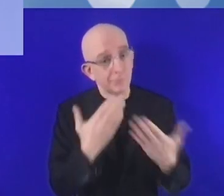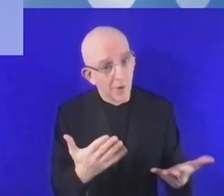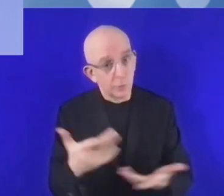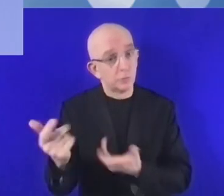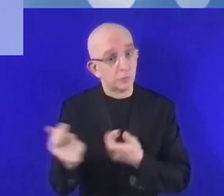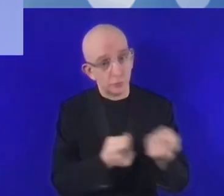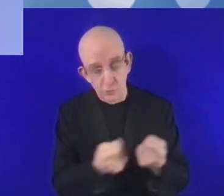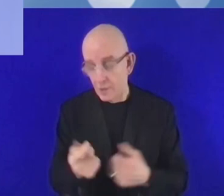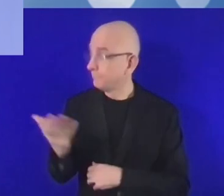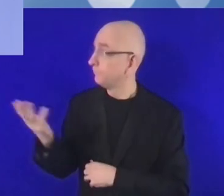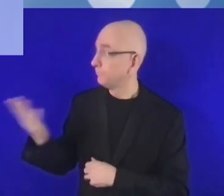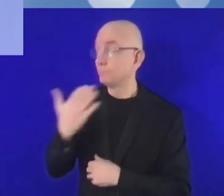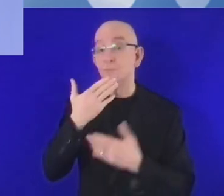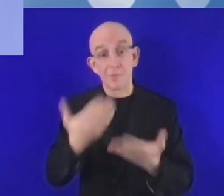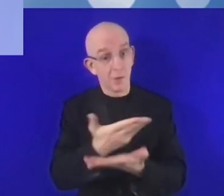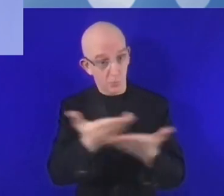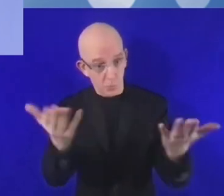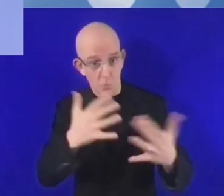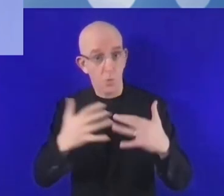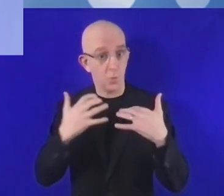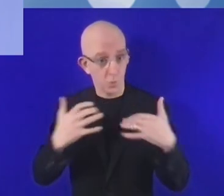شكراً على صبركم.